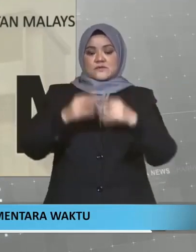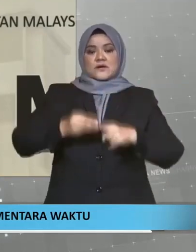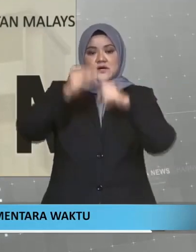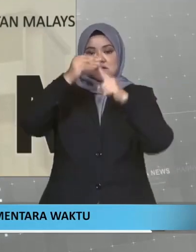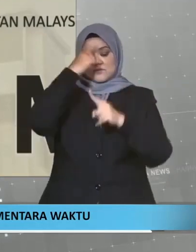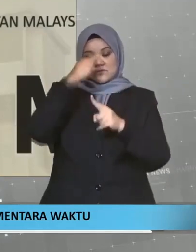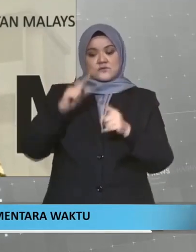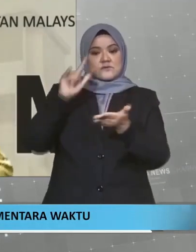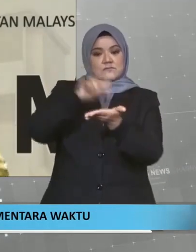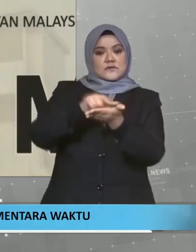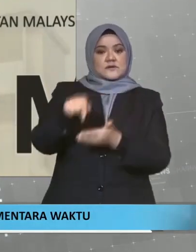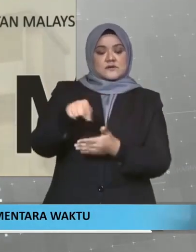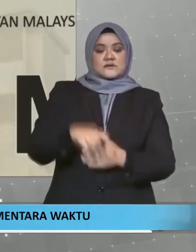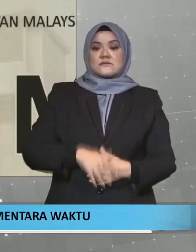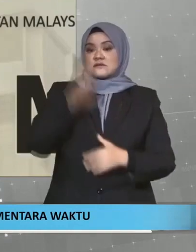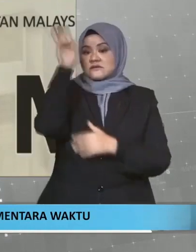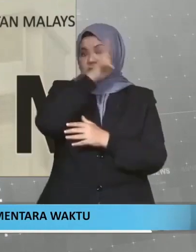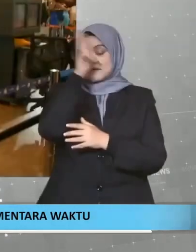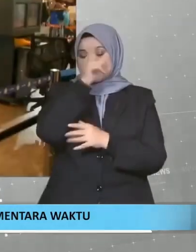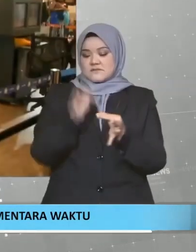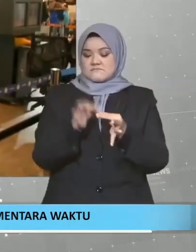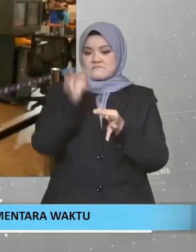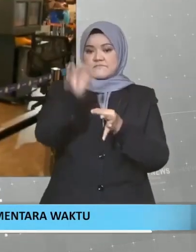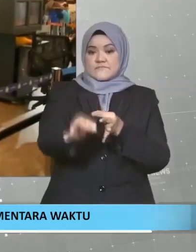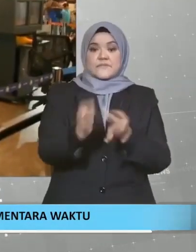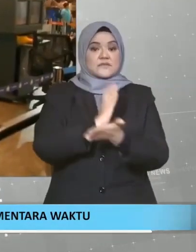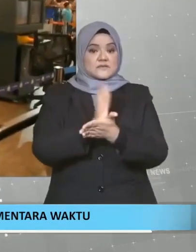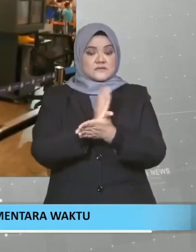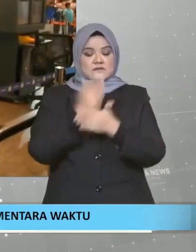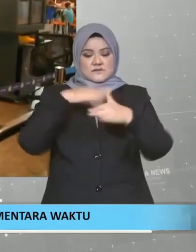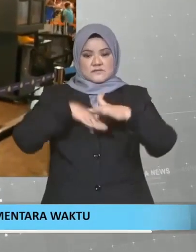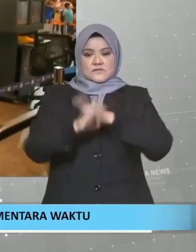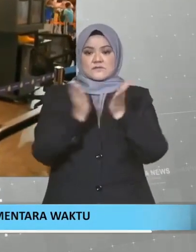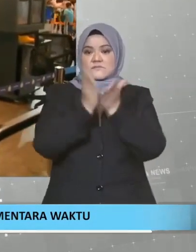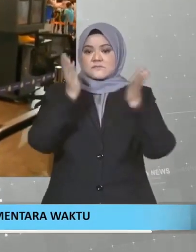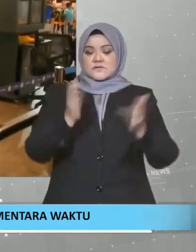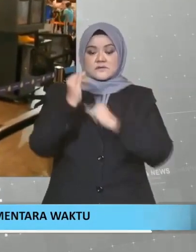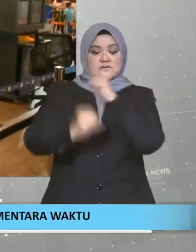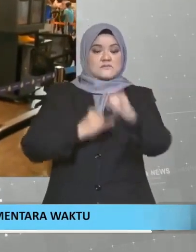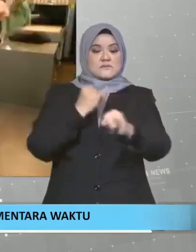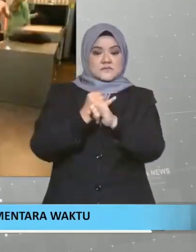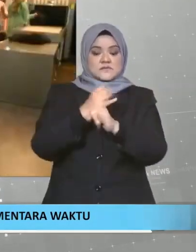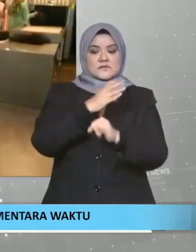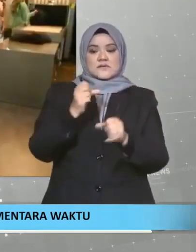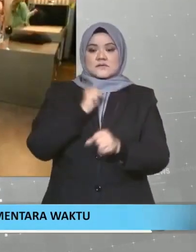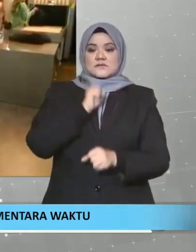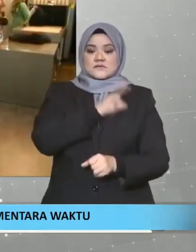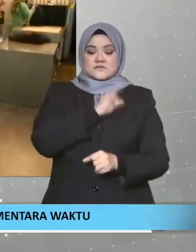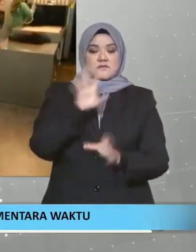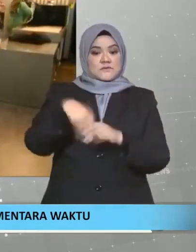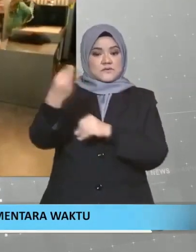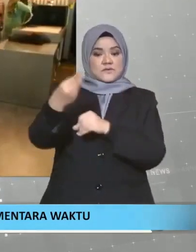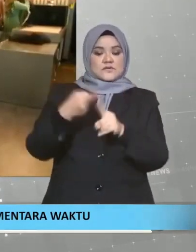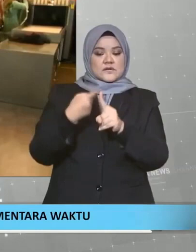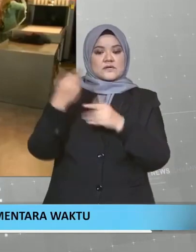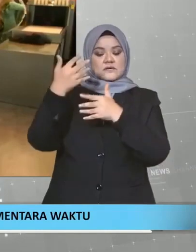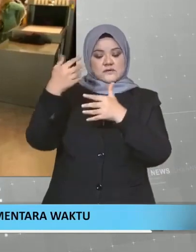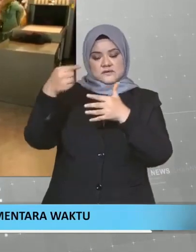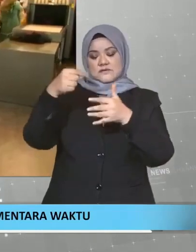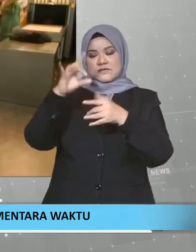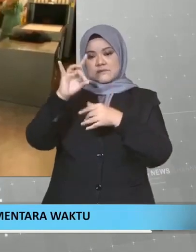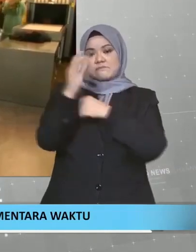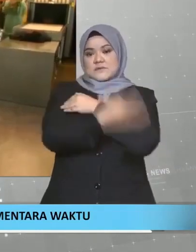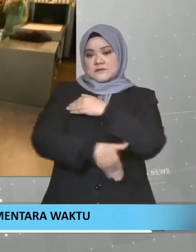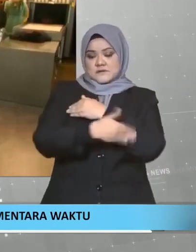penerbangan tersebut. Kerajaan juga menangguhkan sementara kemasukan pelajar antarabangsa dan pekerja asing dari negara terlibat.